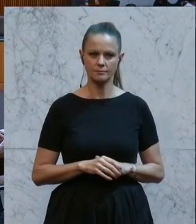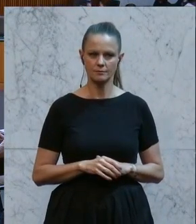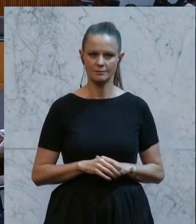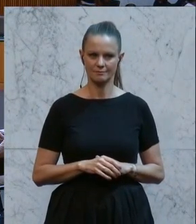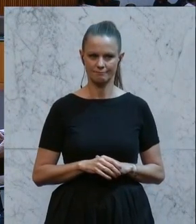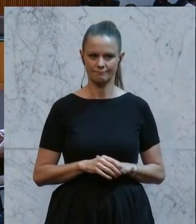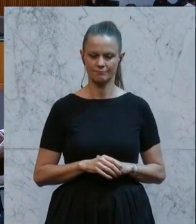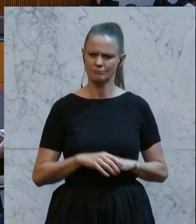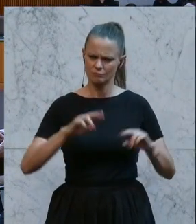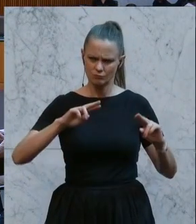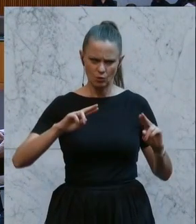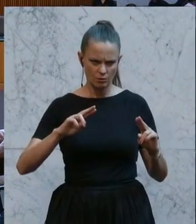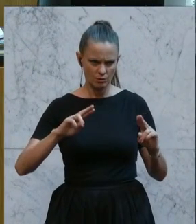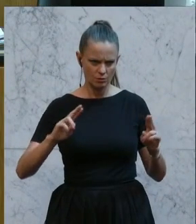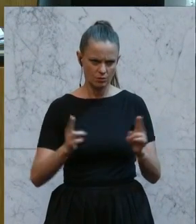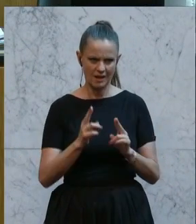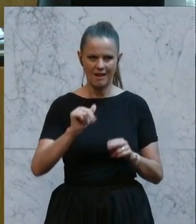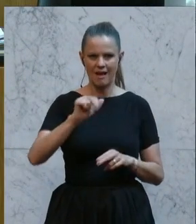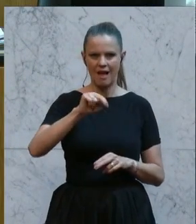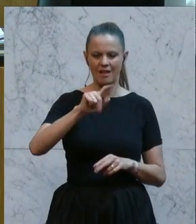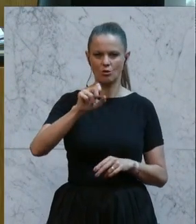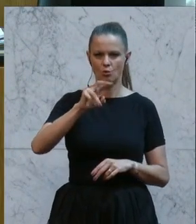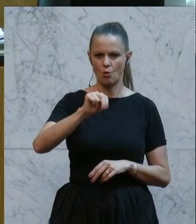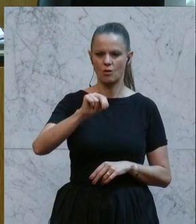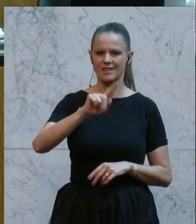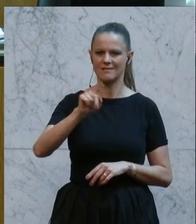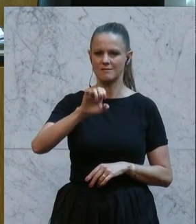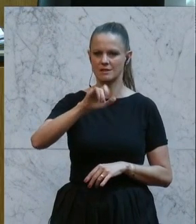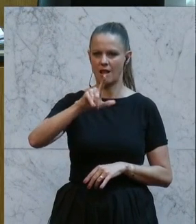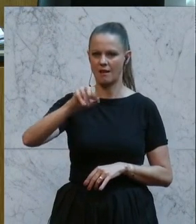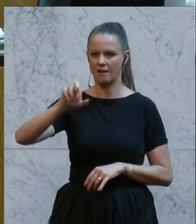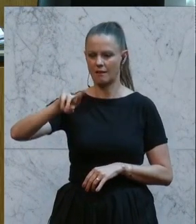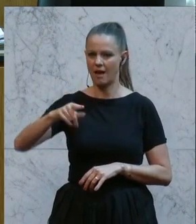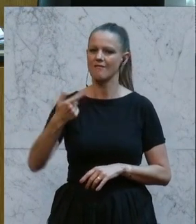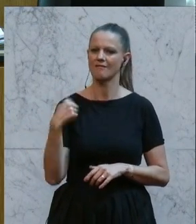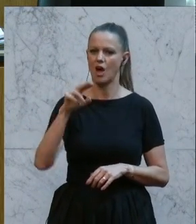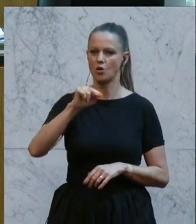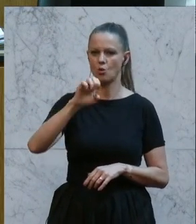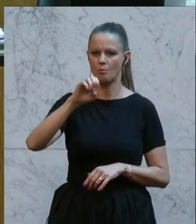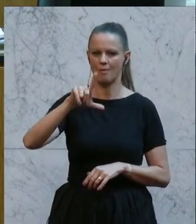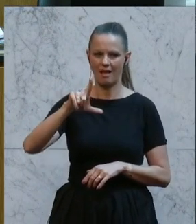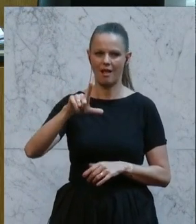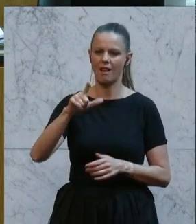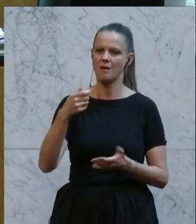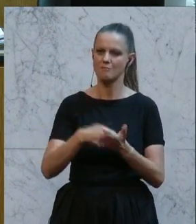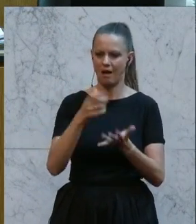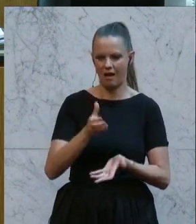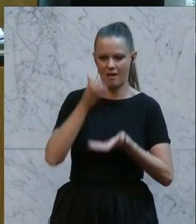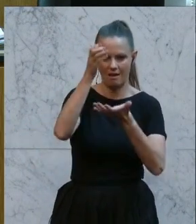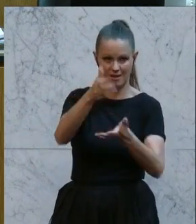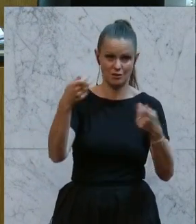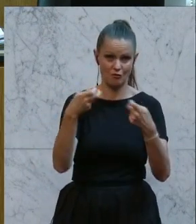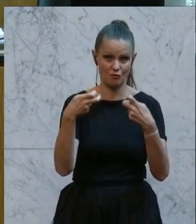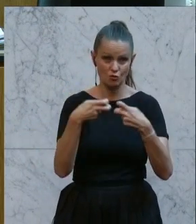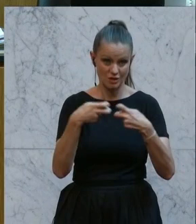In aller Kürze gleich mit Anton Zeilinger hat ein österreichischer Quantenphysiker den Nobelpreis Physik gewonnen. Basis